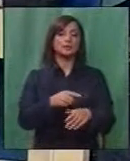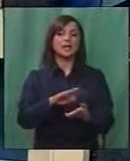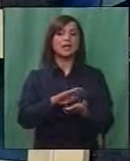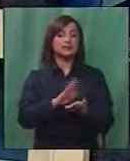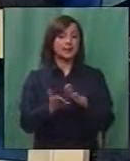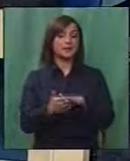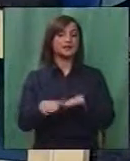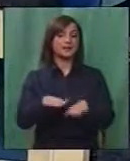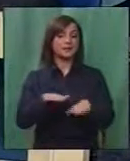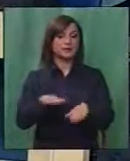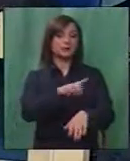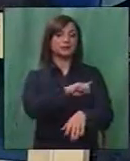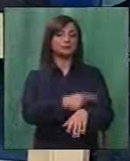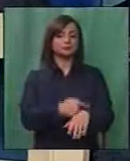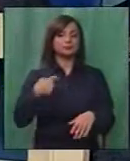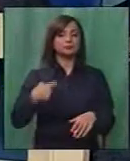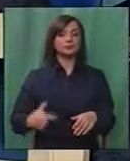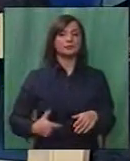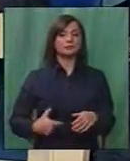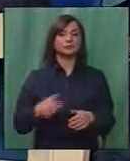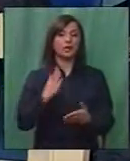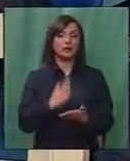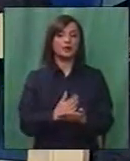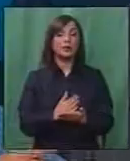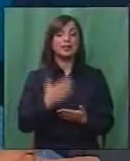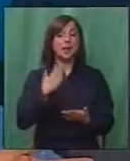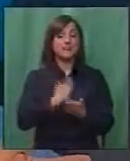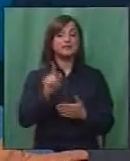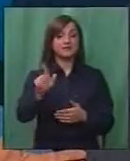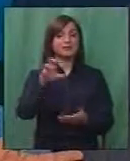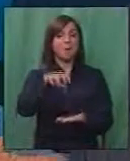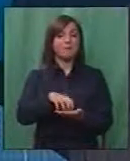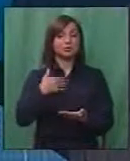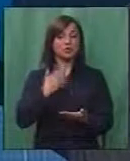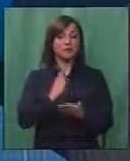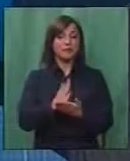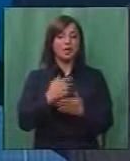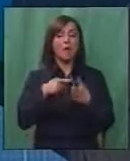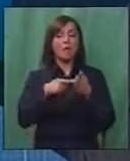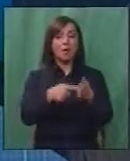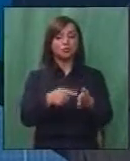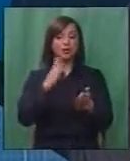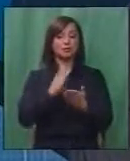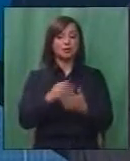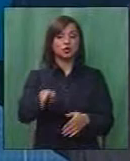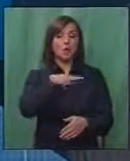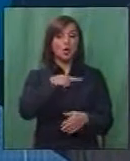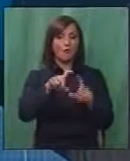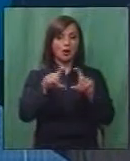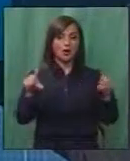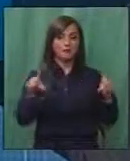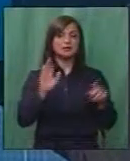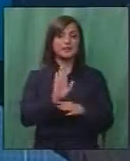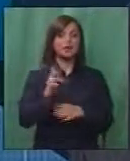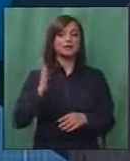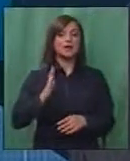министерот, одлучи заменикот денес, ка да го пушти. Значи, да бев на нивно место, за да покажам дека сум одговорен како институција пред